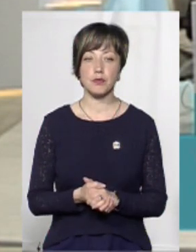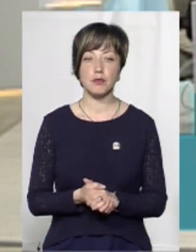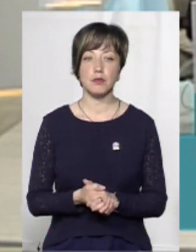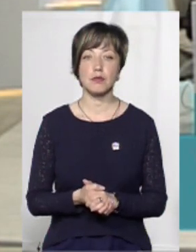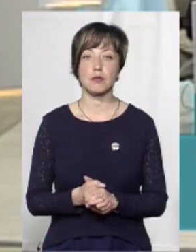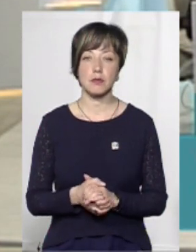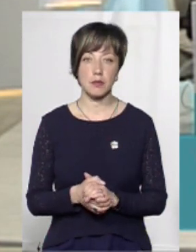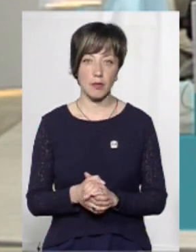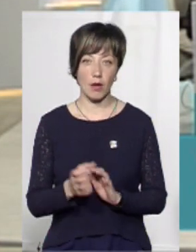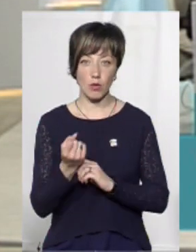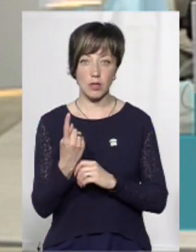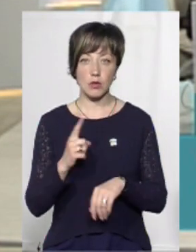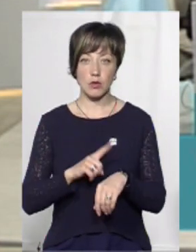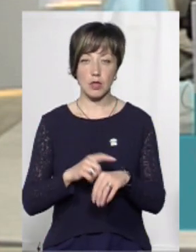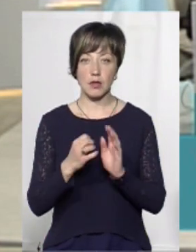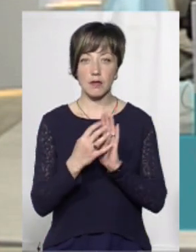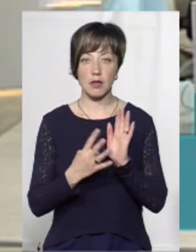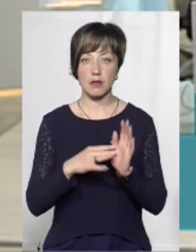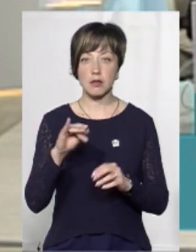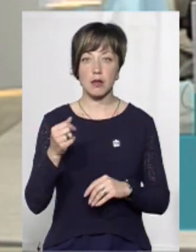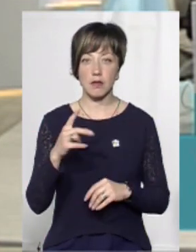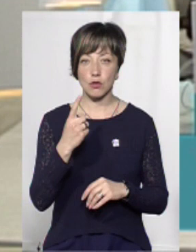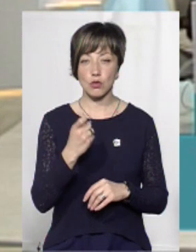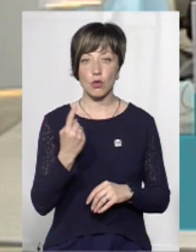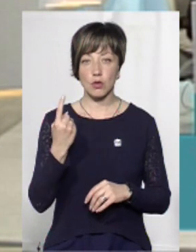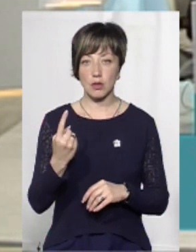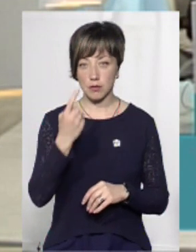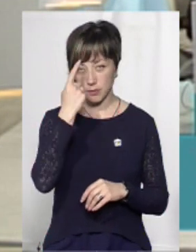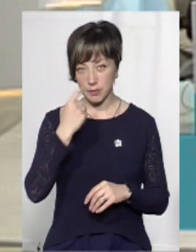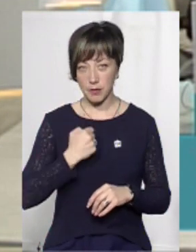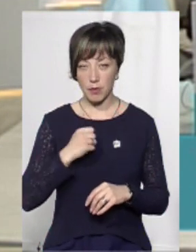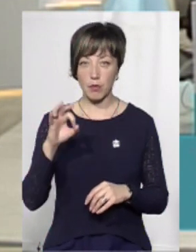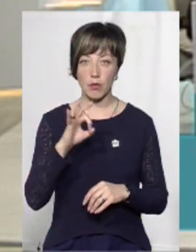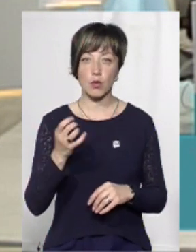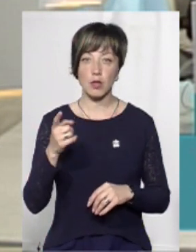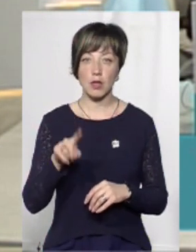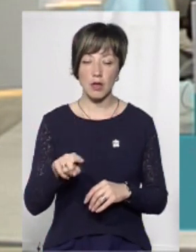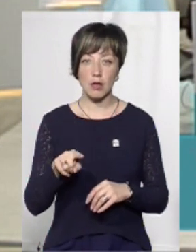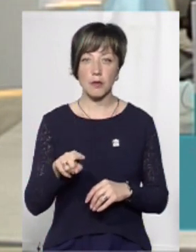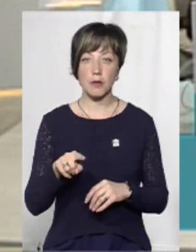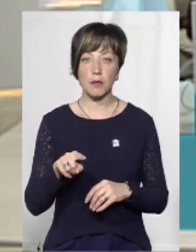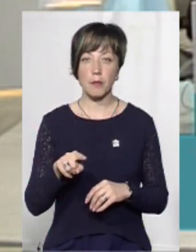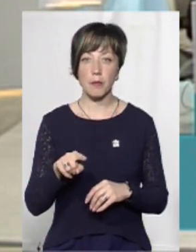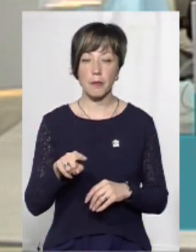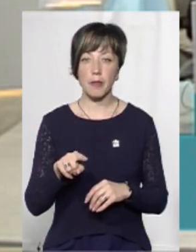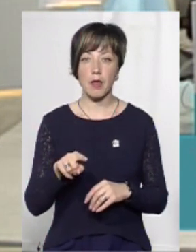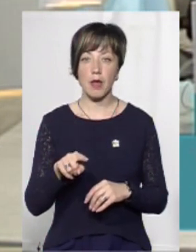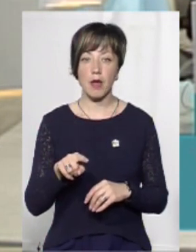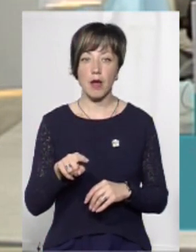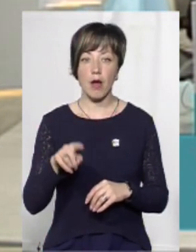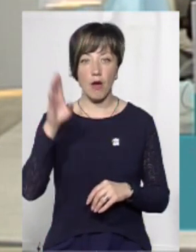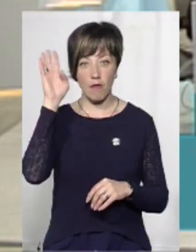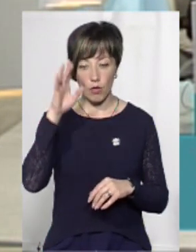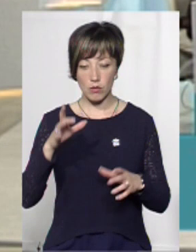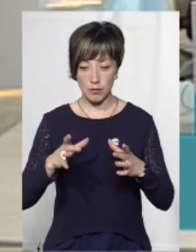Так, в 11-й годині, 19 травня на номер 101, надійшло повідомлення про те, що, як вже зазначено, в водяній